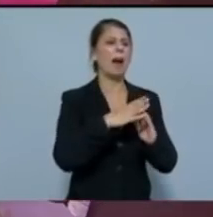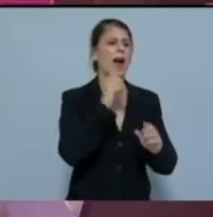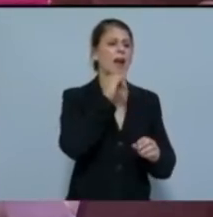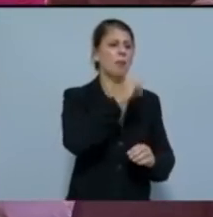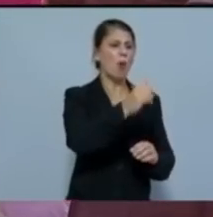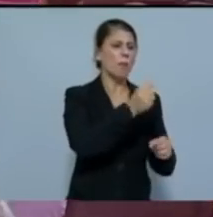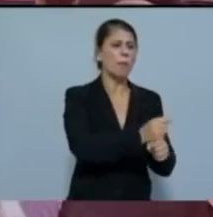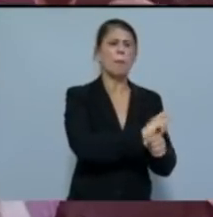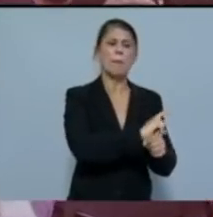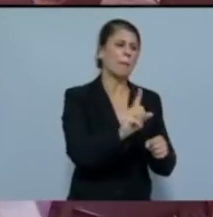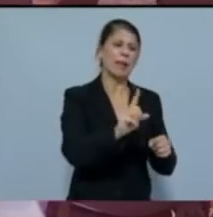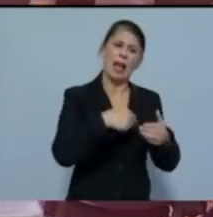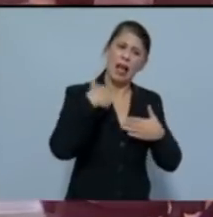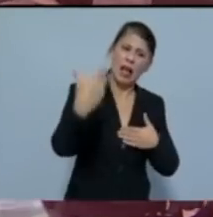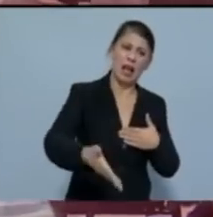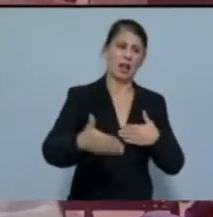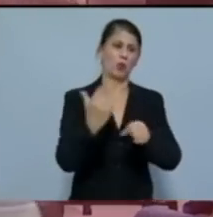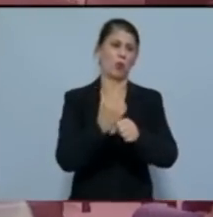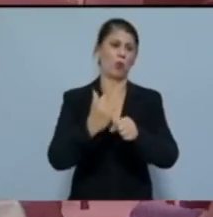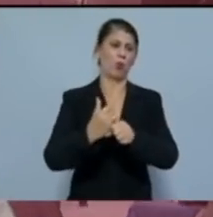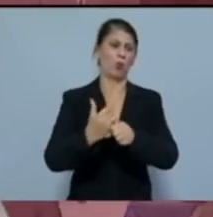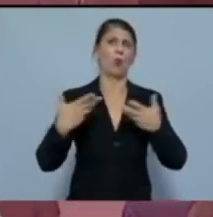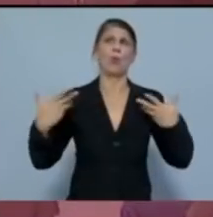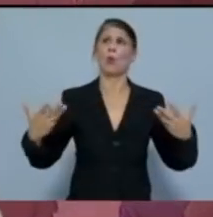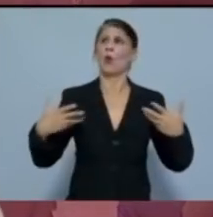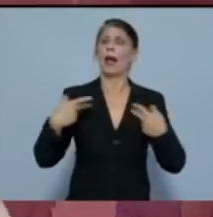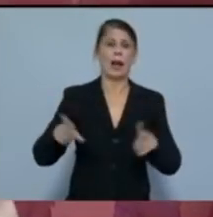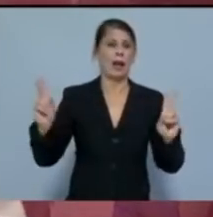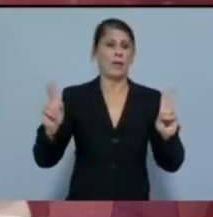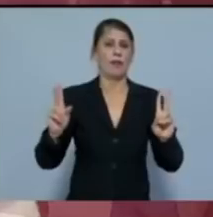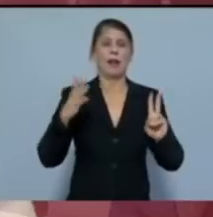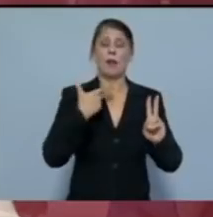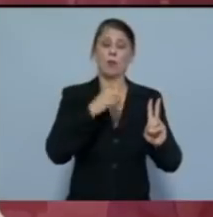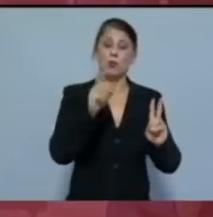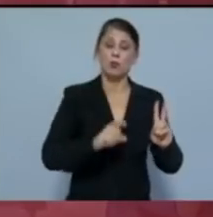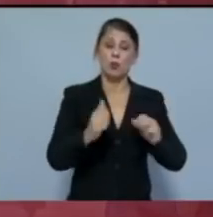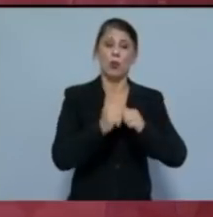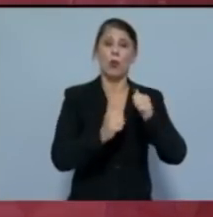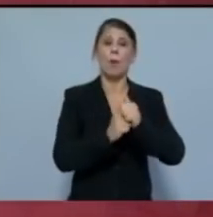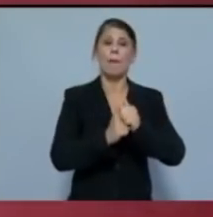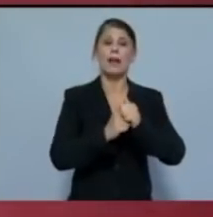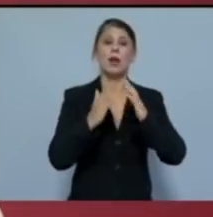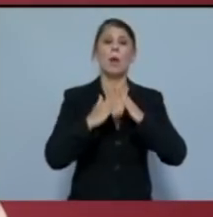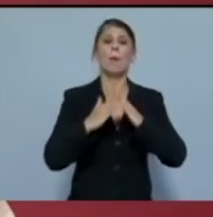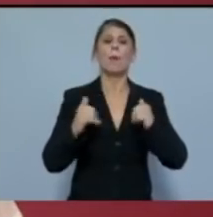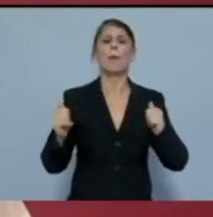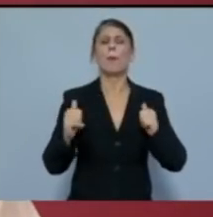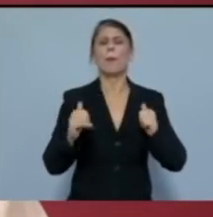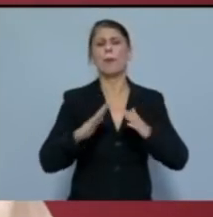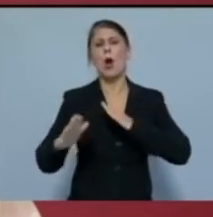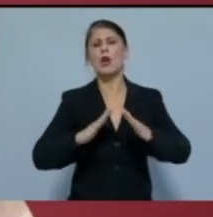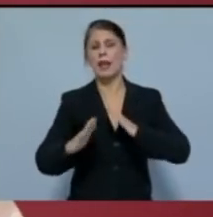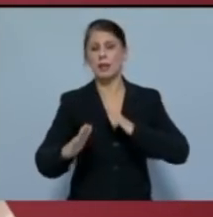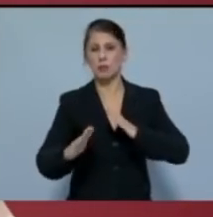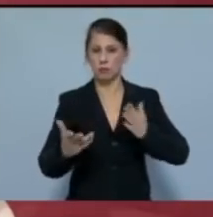παιδιών που ζουν σε δομές πρόνοιας ενώ άλλα έπρεπε να είναι τα ουσιαστικά μέτρα